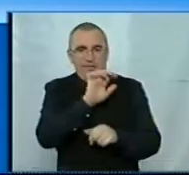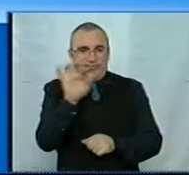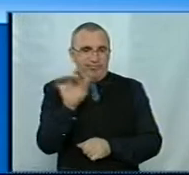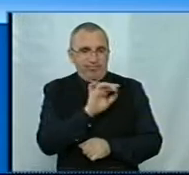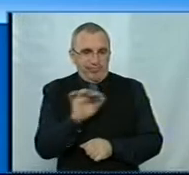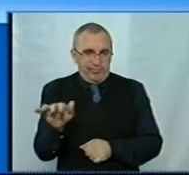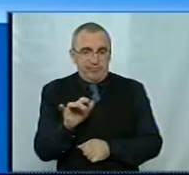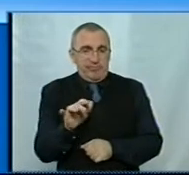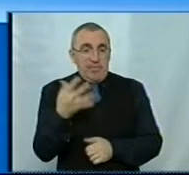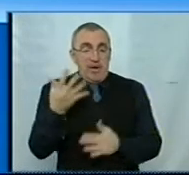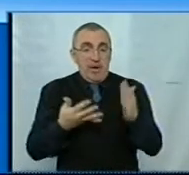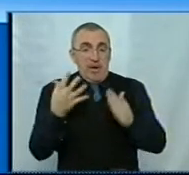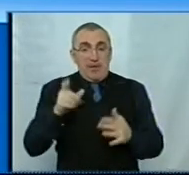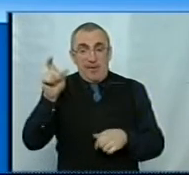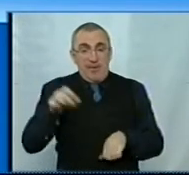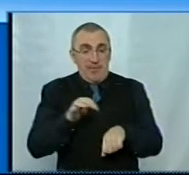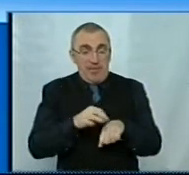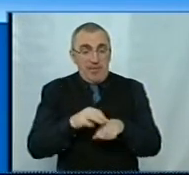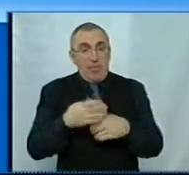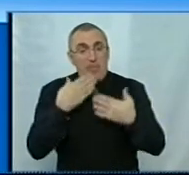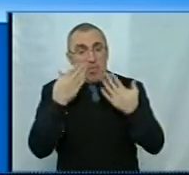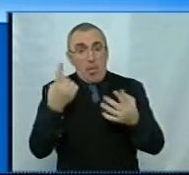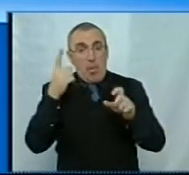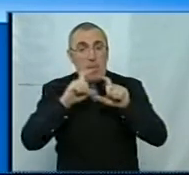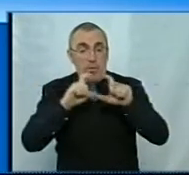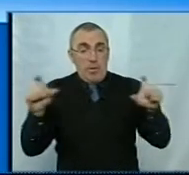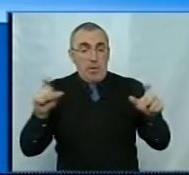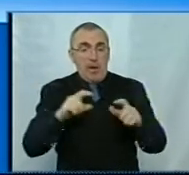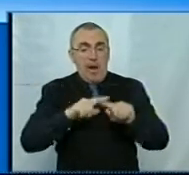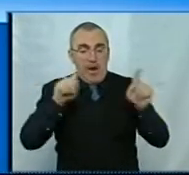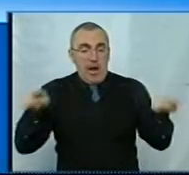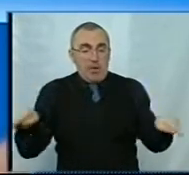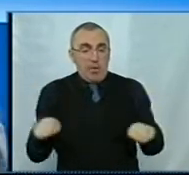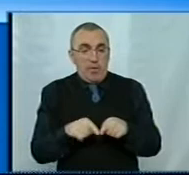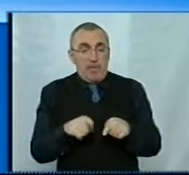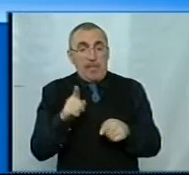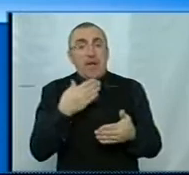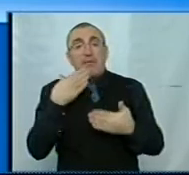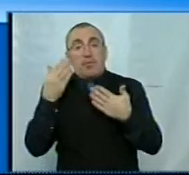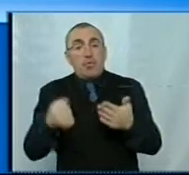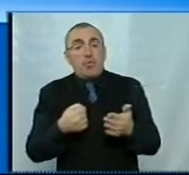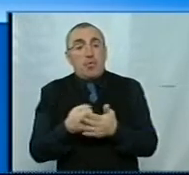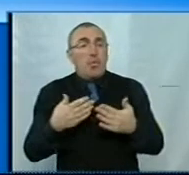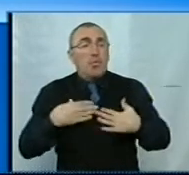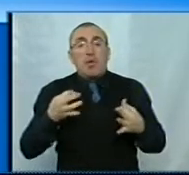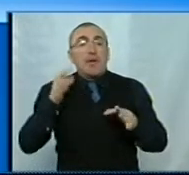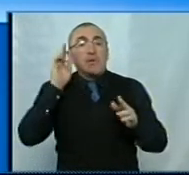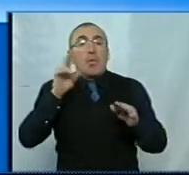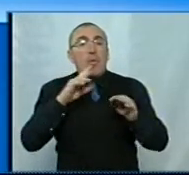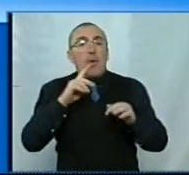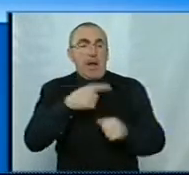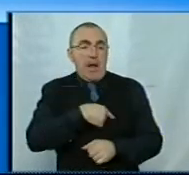вимушений пацієнт звернутися в один заклад, в нього зараз пишуть в карточці, потім він звертається до нас. Я не знаю, що писали в